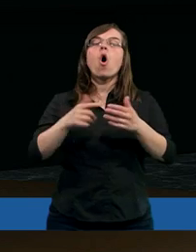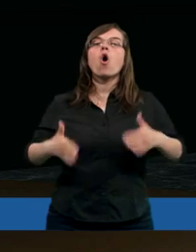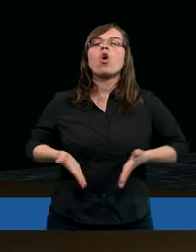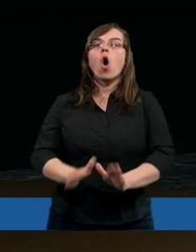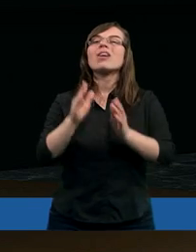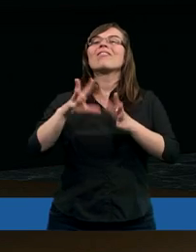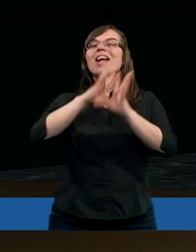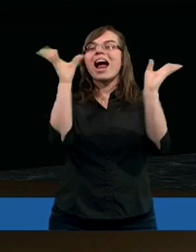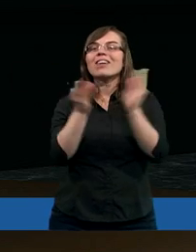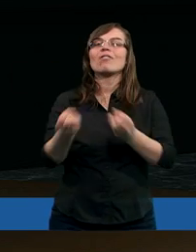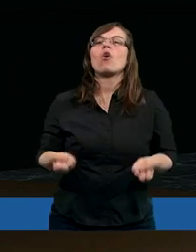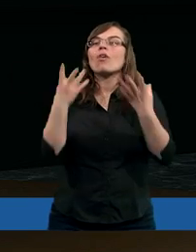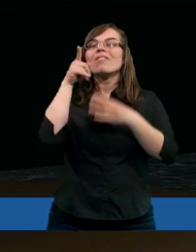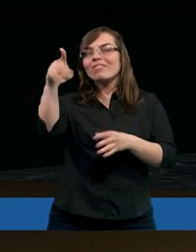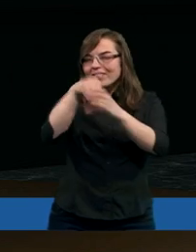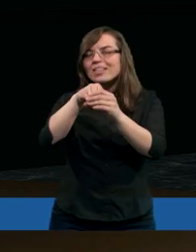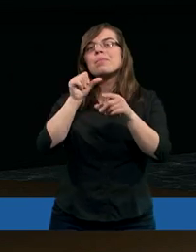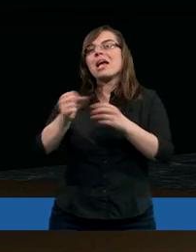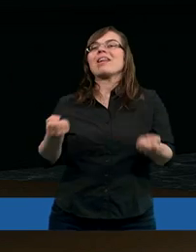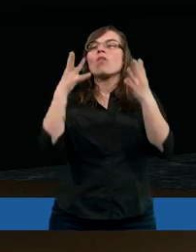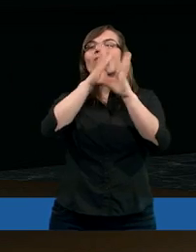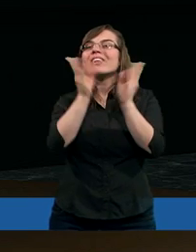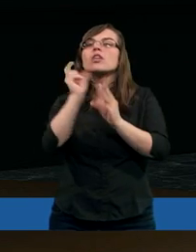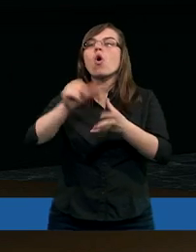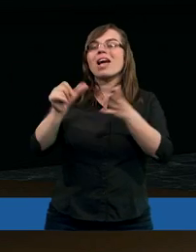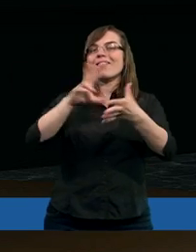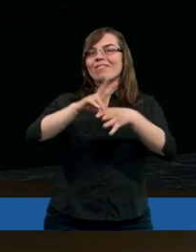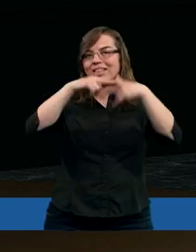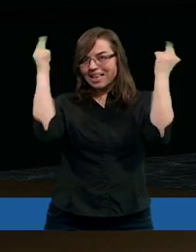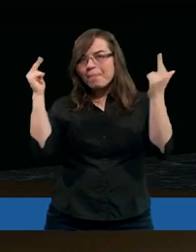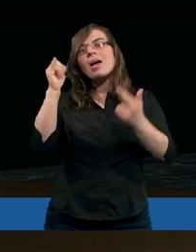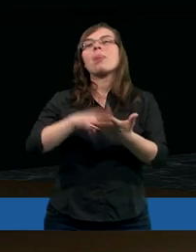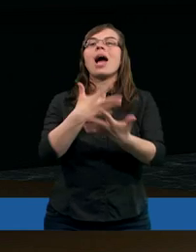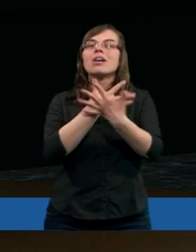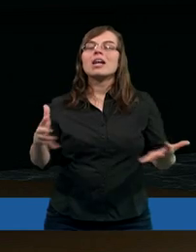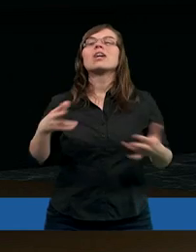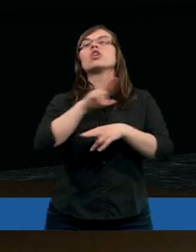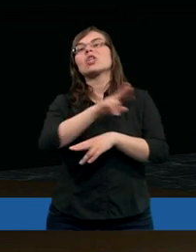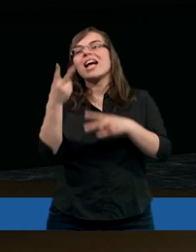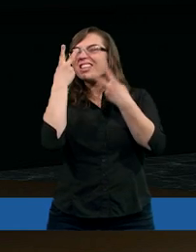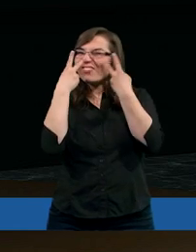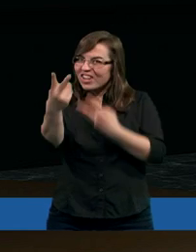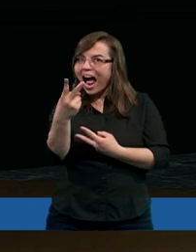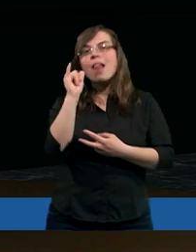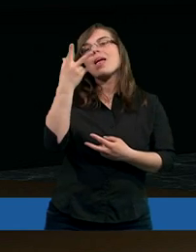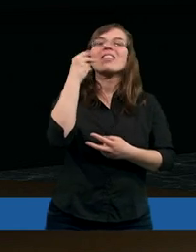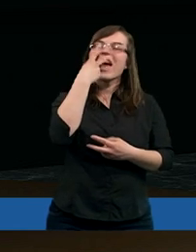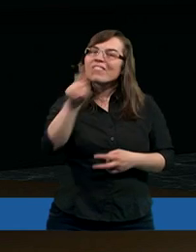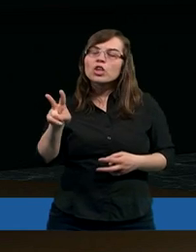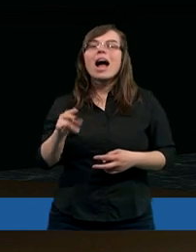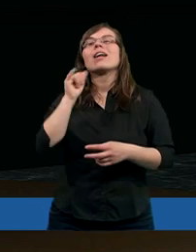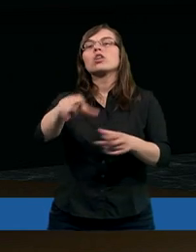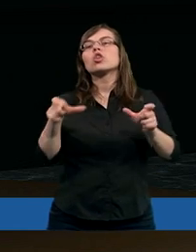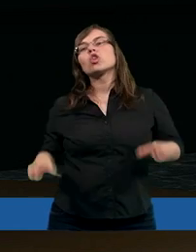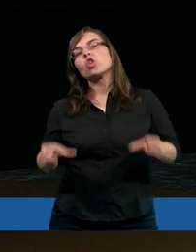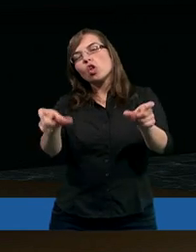stworzenia, ponieważ w nim zostało stworzone wszystko, co jest w niebie i na ziemi, rzeczy widzialne i niewidzialne, czy